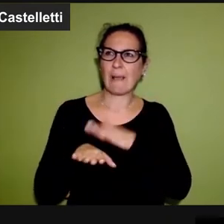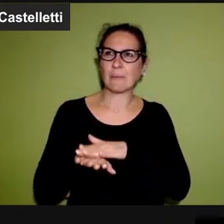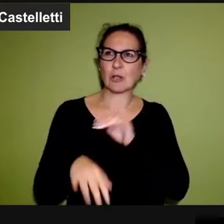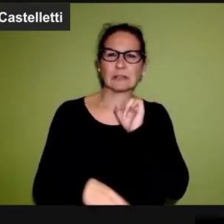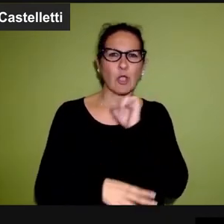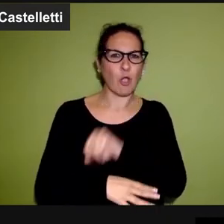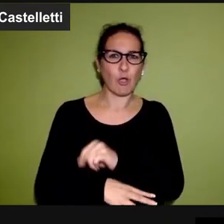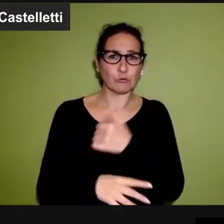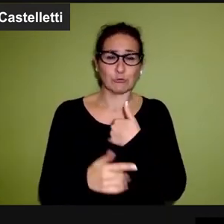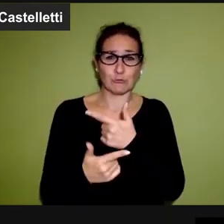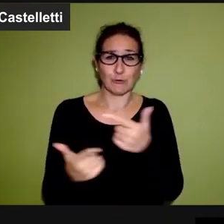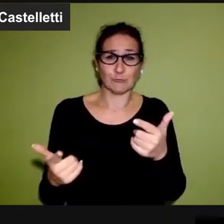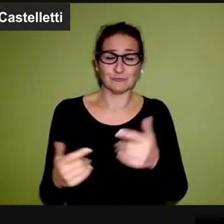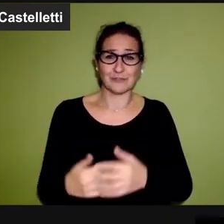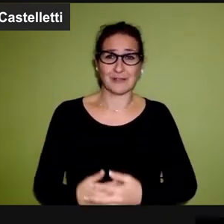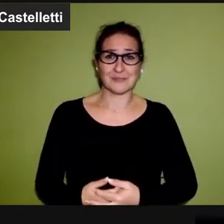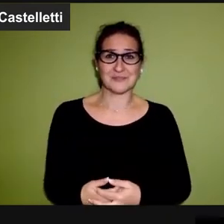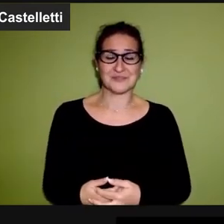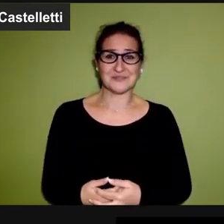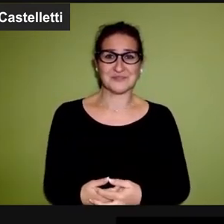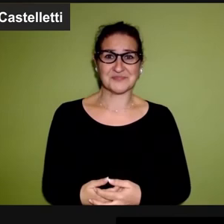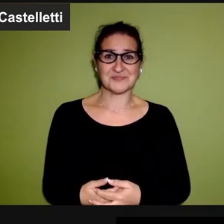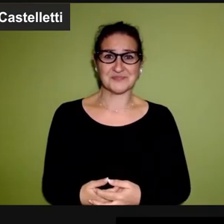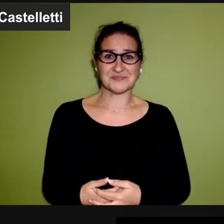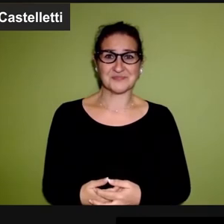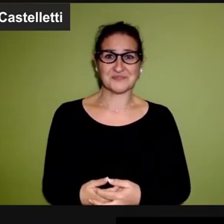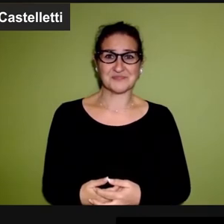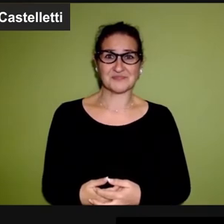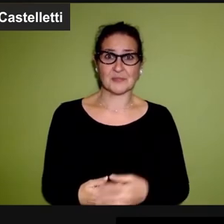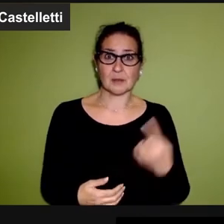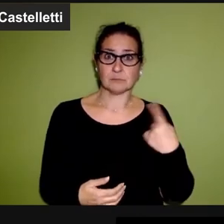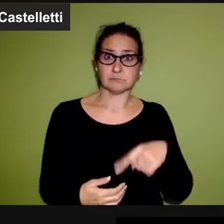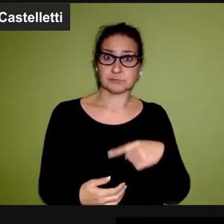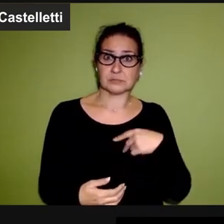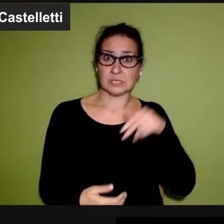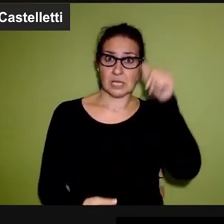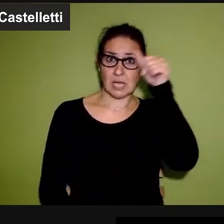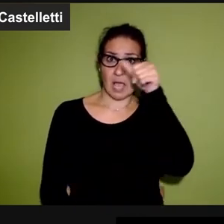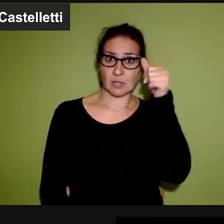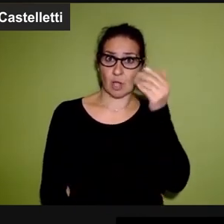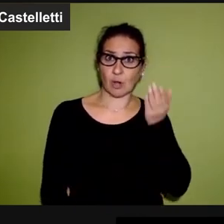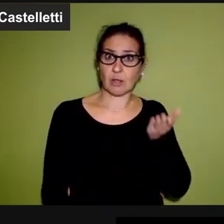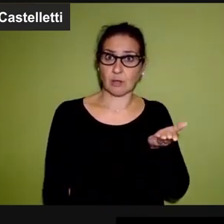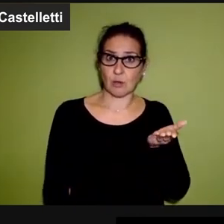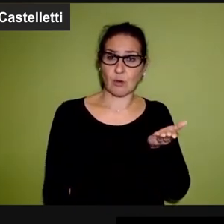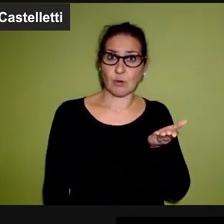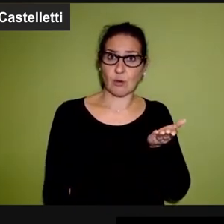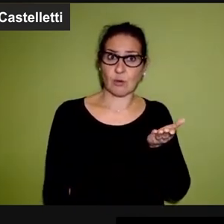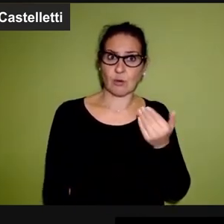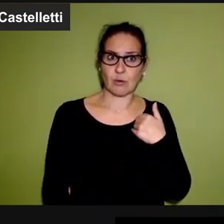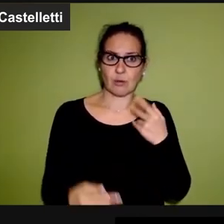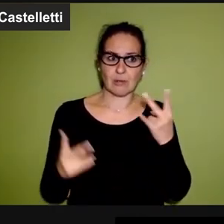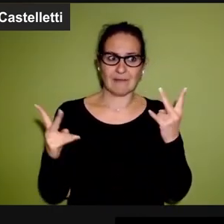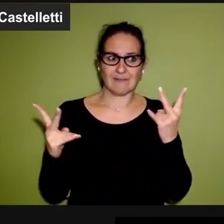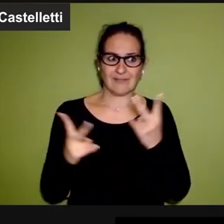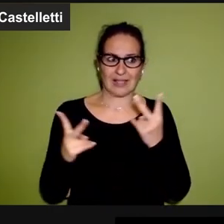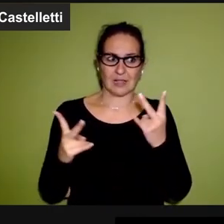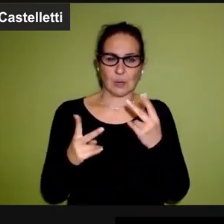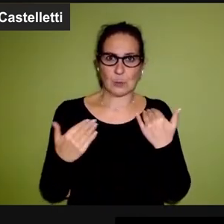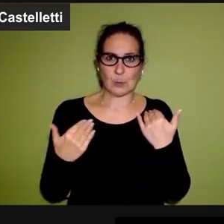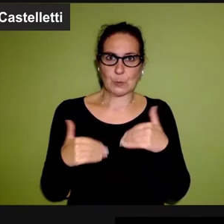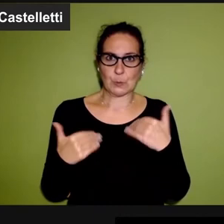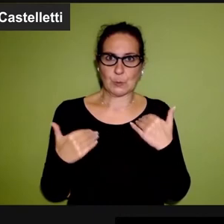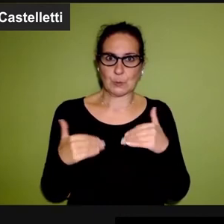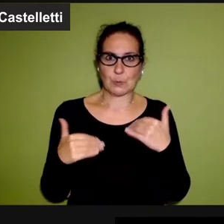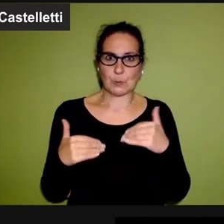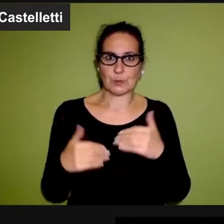dell'eutanasia non ci sono. Ovviamente questo da parte di un cattolico è un